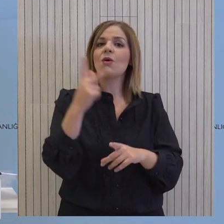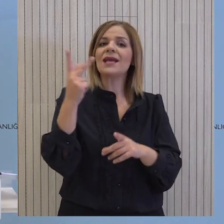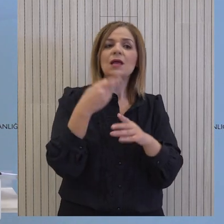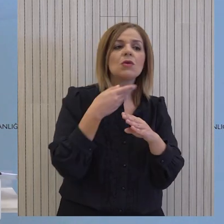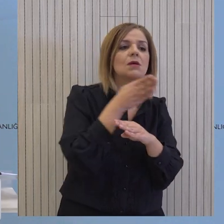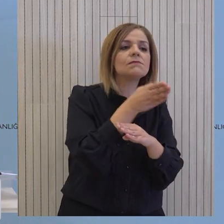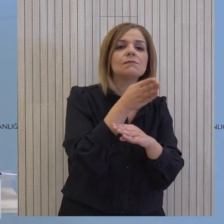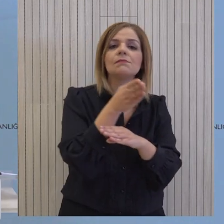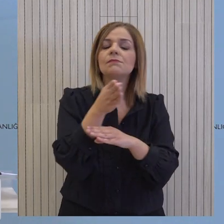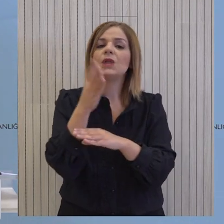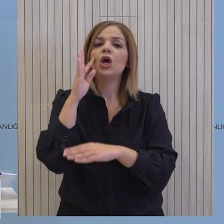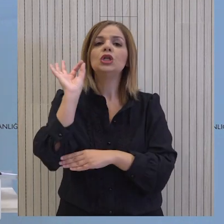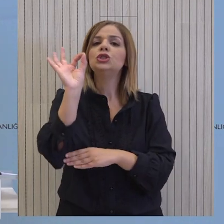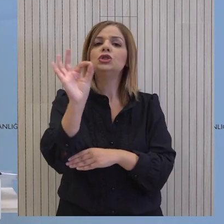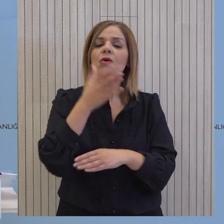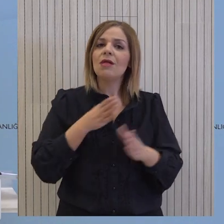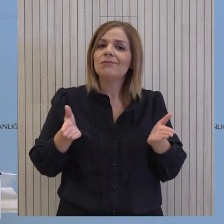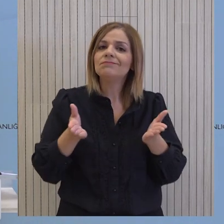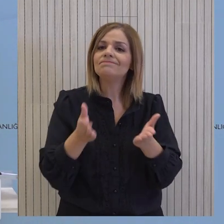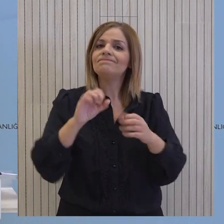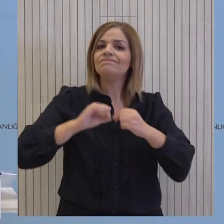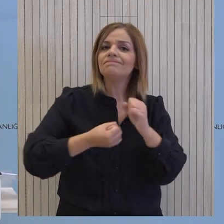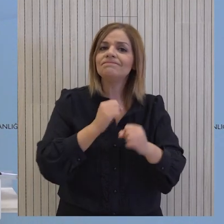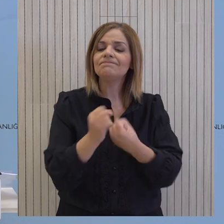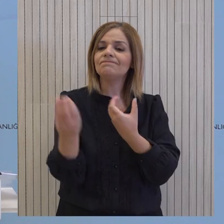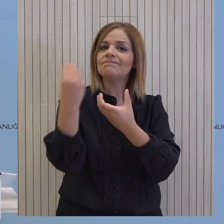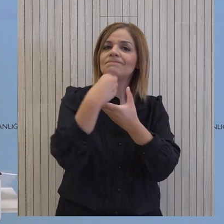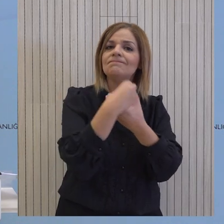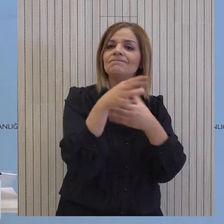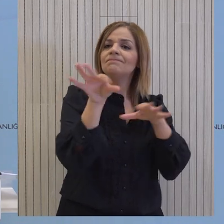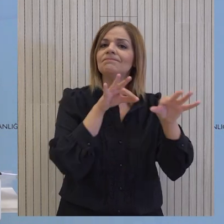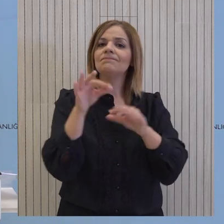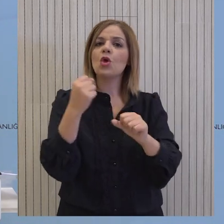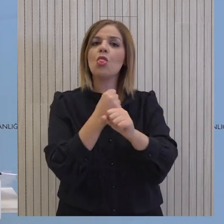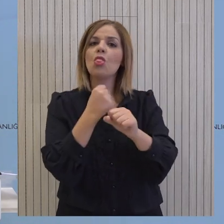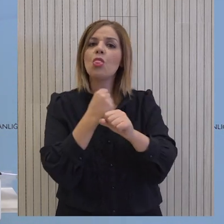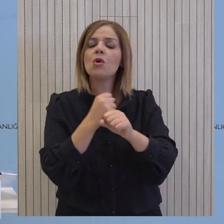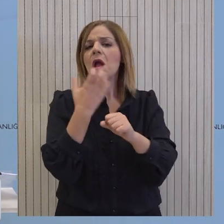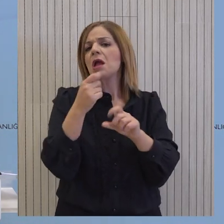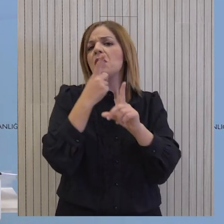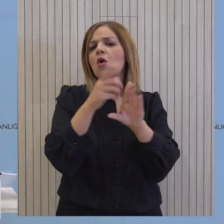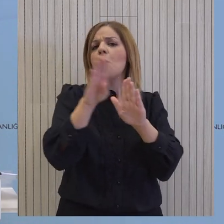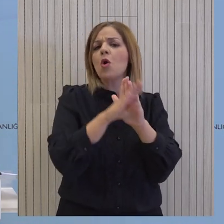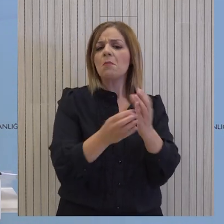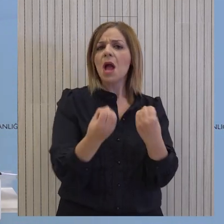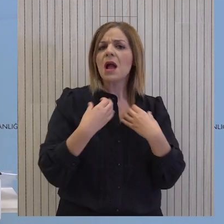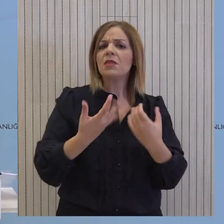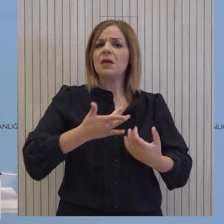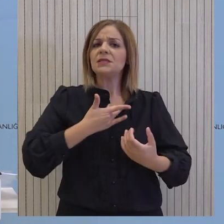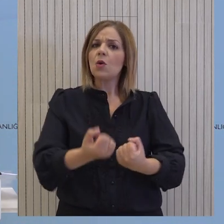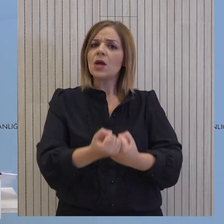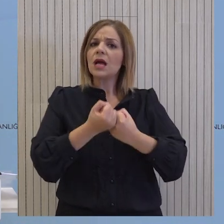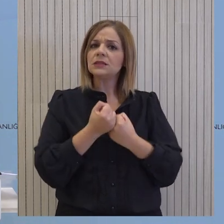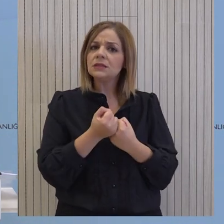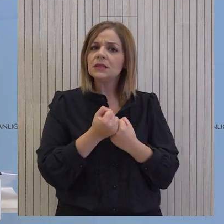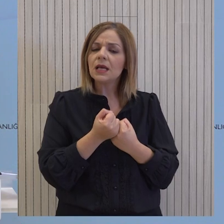παρέμβασης που στοχεύει στην ενεργοποίησή τους μέσα από την ένταξή τους στην αγορά εργασίας ή μέσω προγραμμάτων κατάρτισης ή ψυχοκοινωνικής